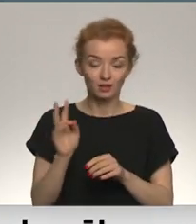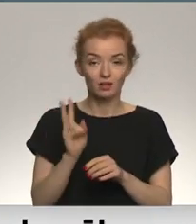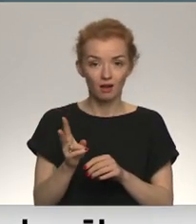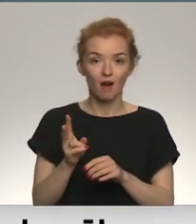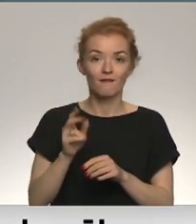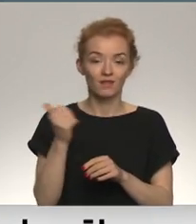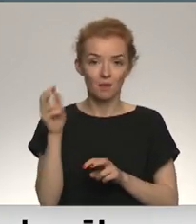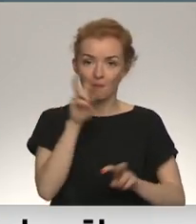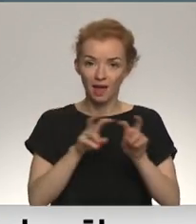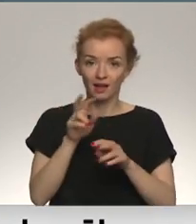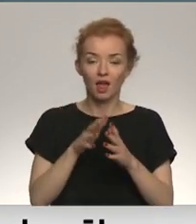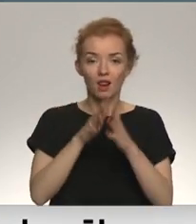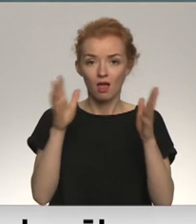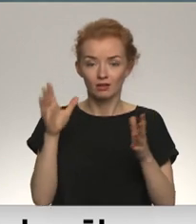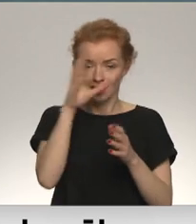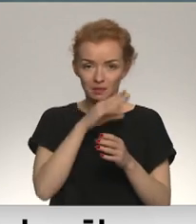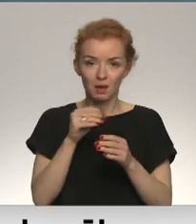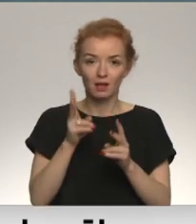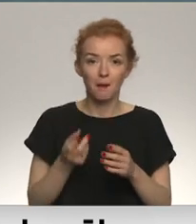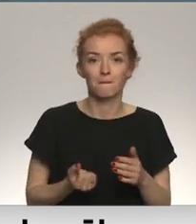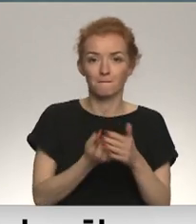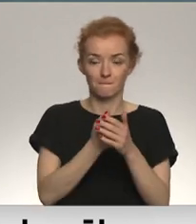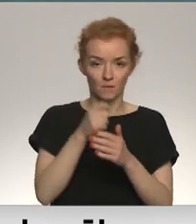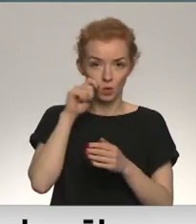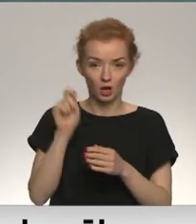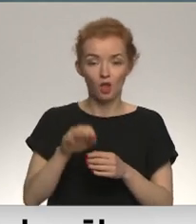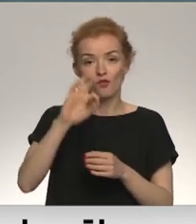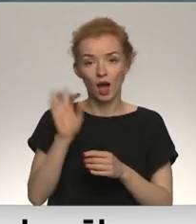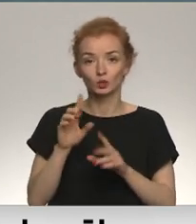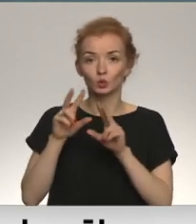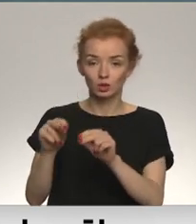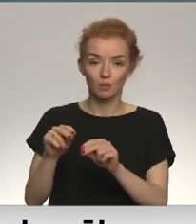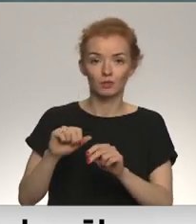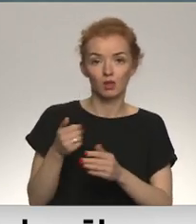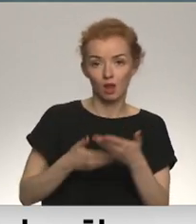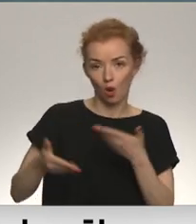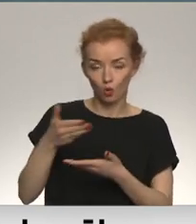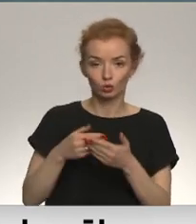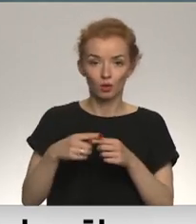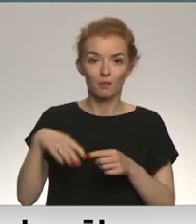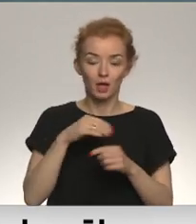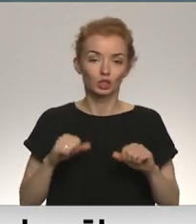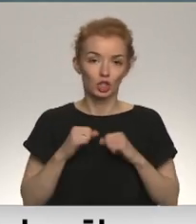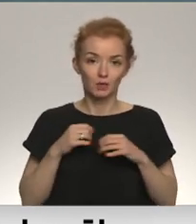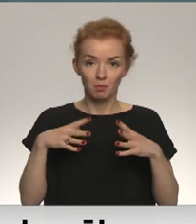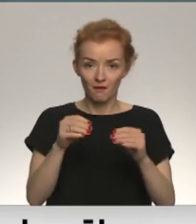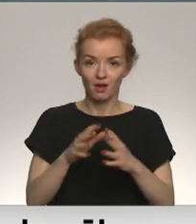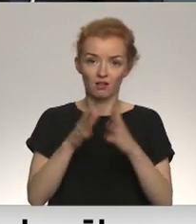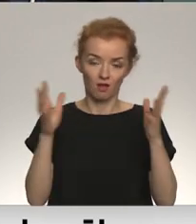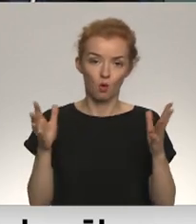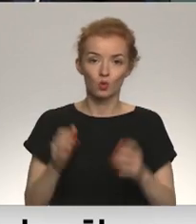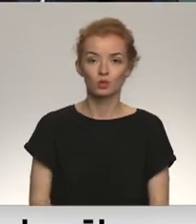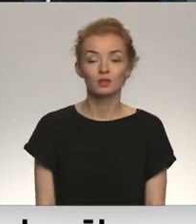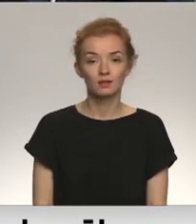iespējas, lai sniegtu maksimālu atbalstu. Tā kā Vācija ir uzticams draugs un sabiedrotēs, mēs visi daram daudz, bet mums ir jādara vairāk.